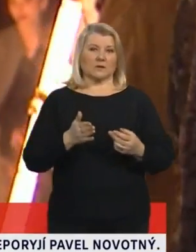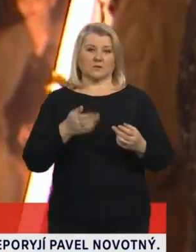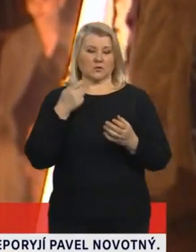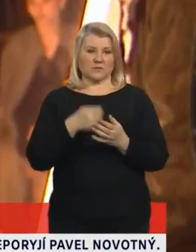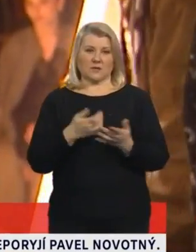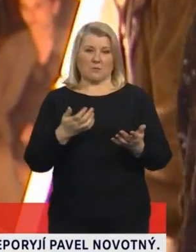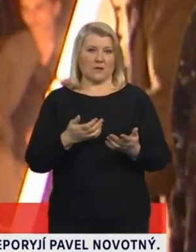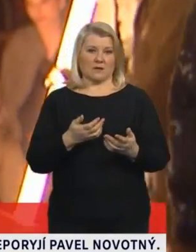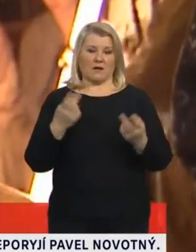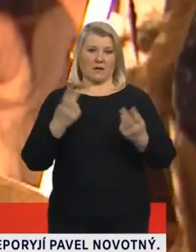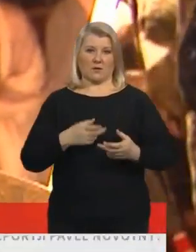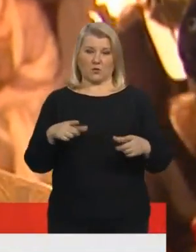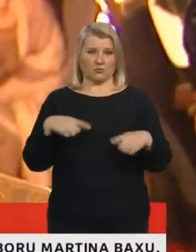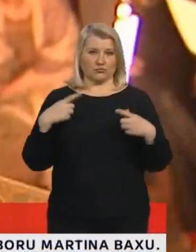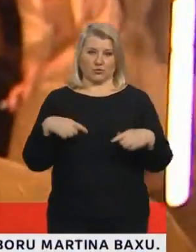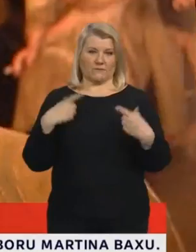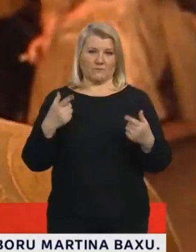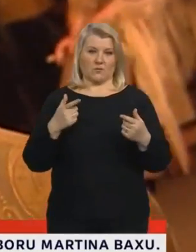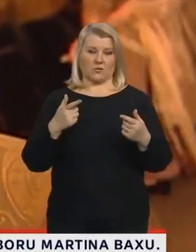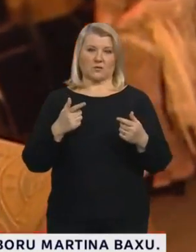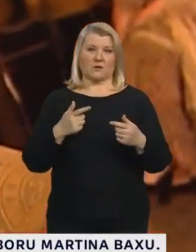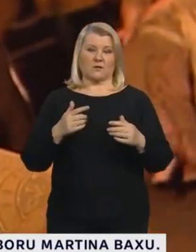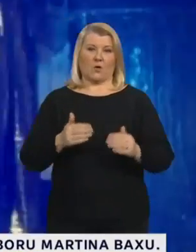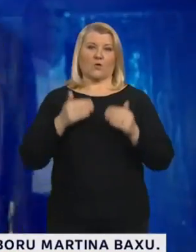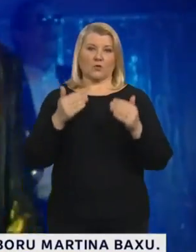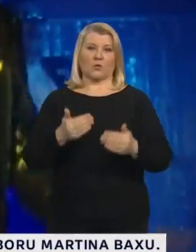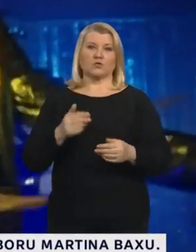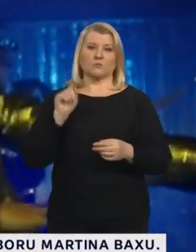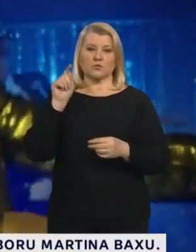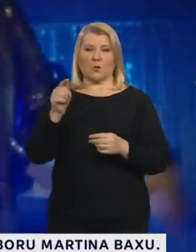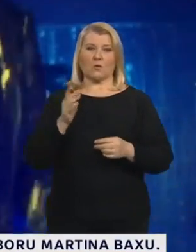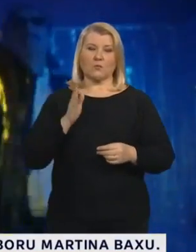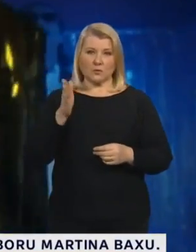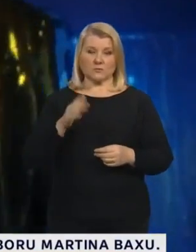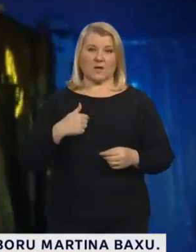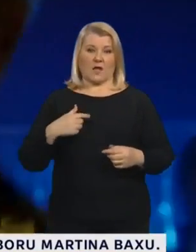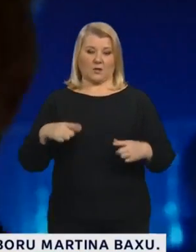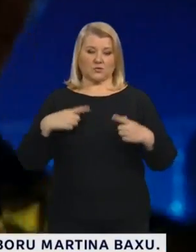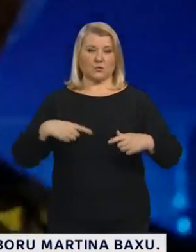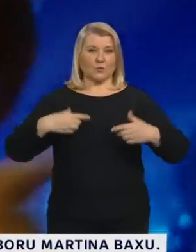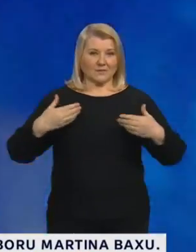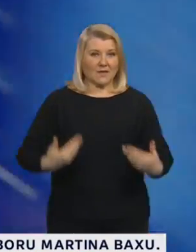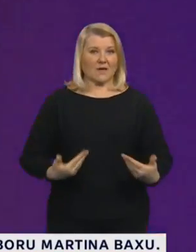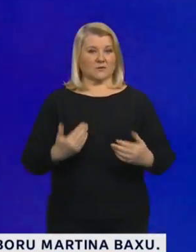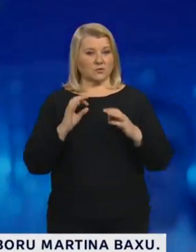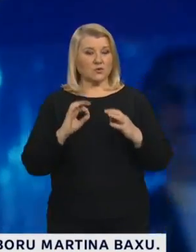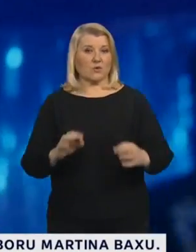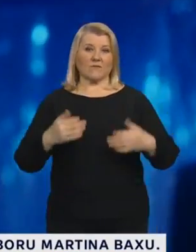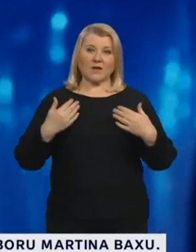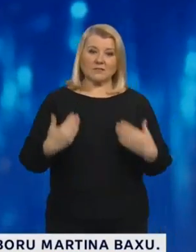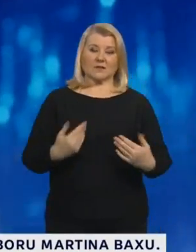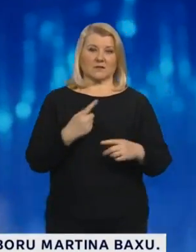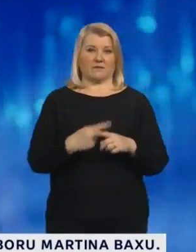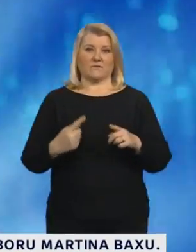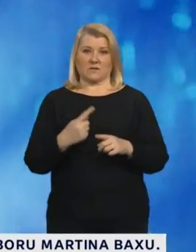to bych odkládal život na budoucnost nebo tak. Já žiju teď, právě teď, chci to chvíli.